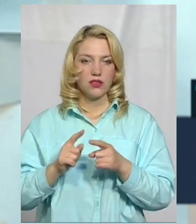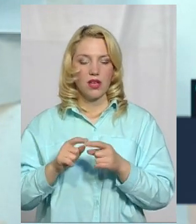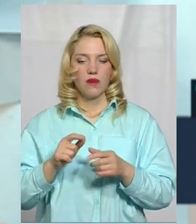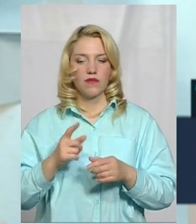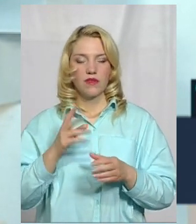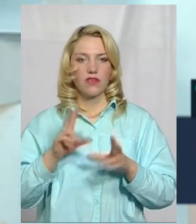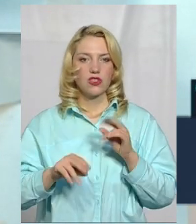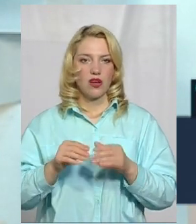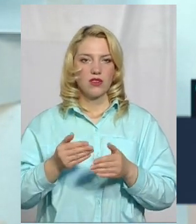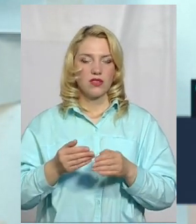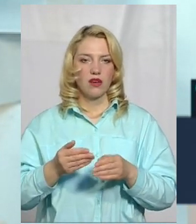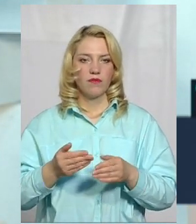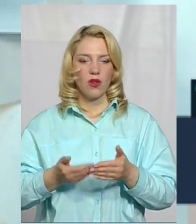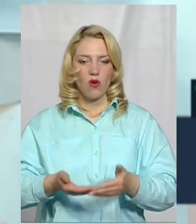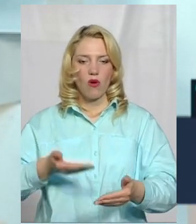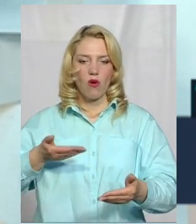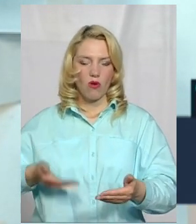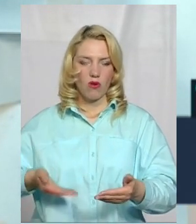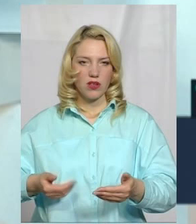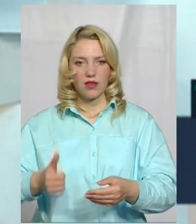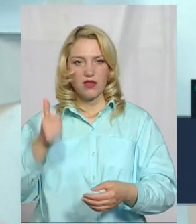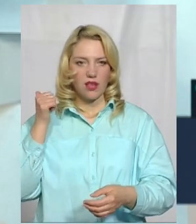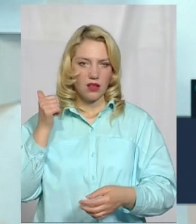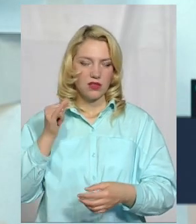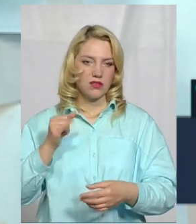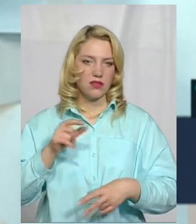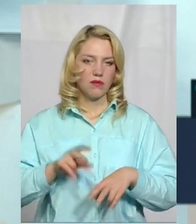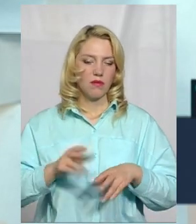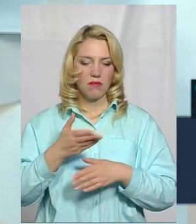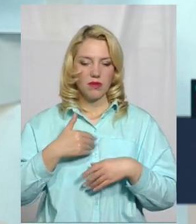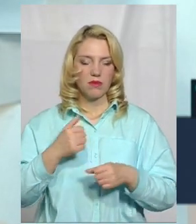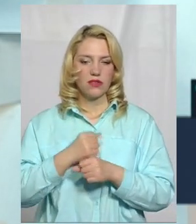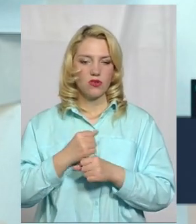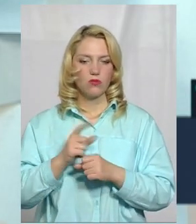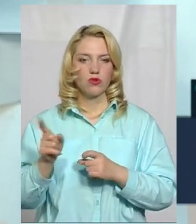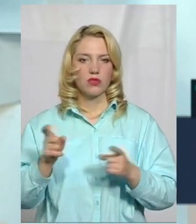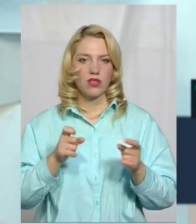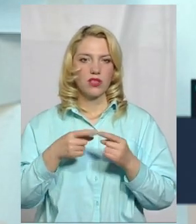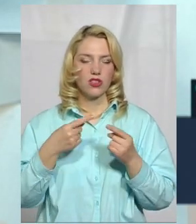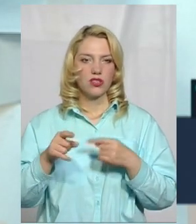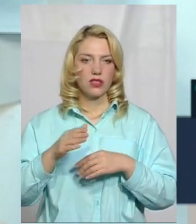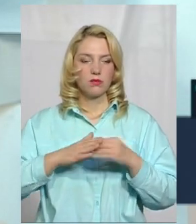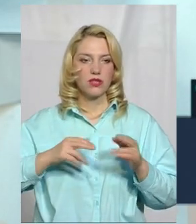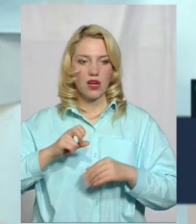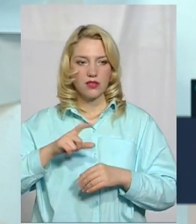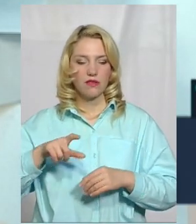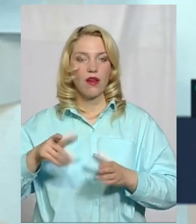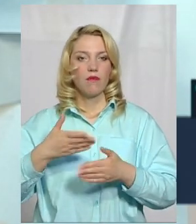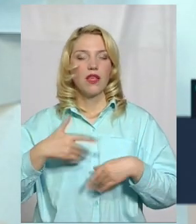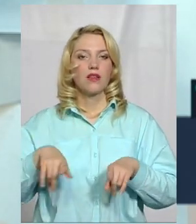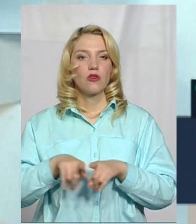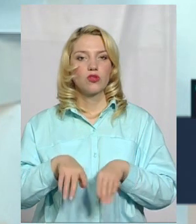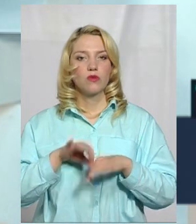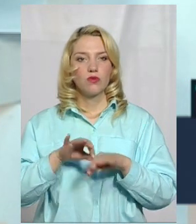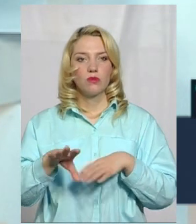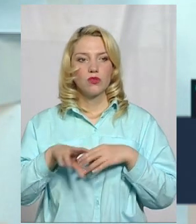назад. Тому ми над цим працюємо. Щодо залучення інших спеціалістів, ми також з ними проводимо